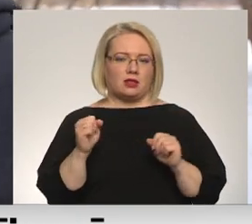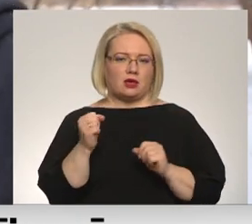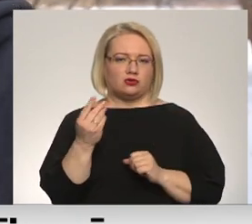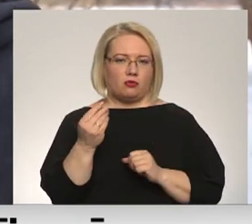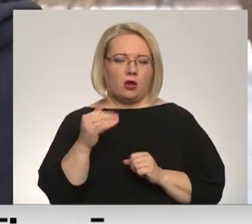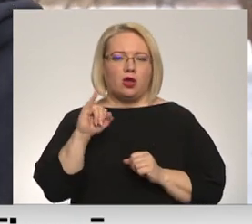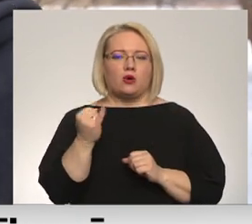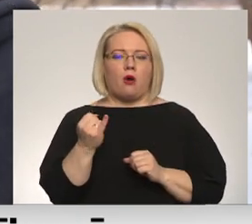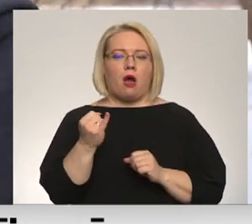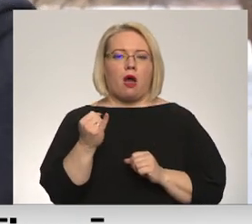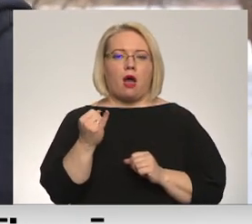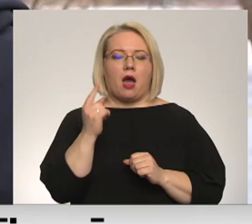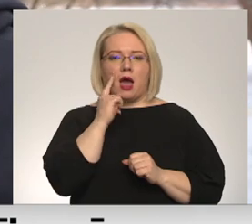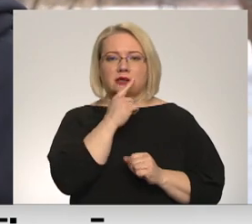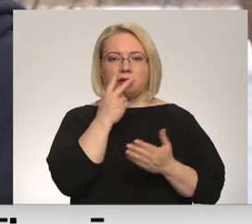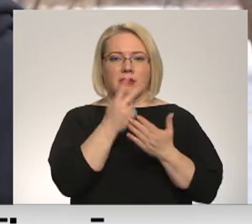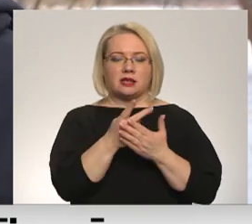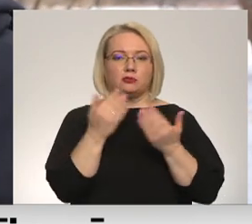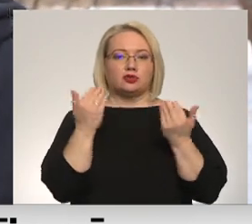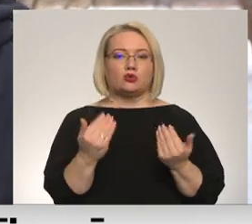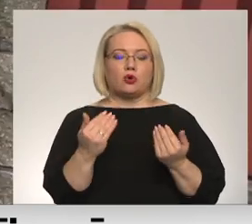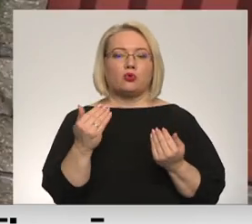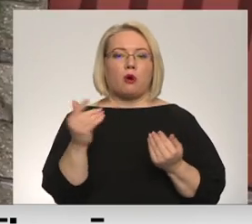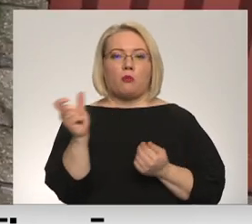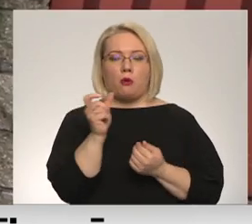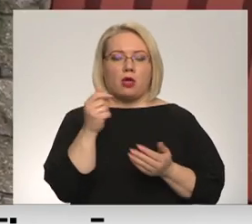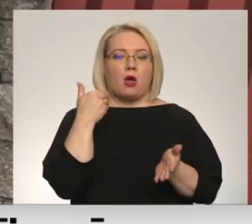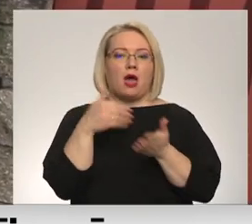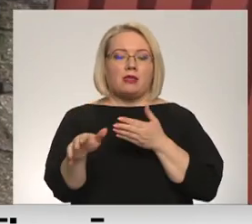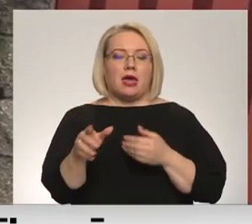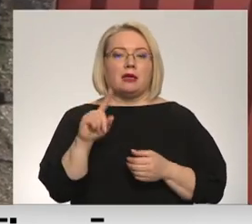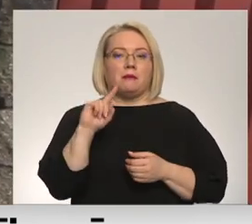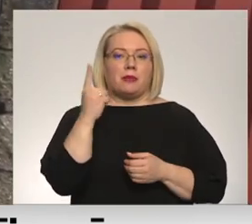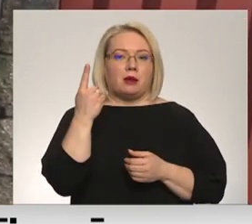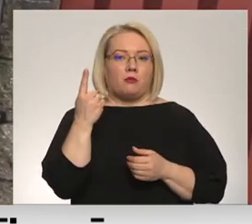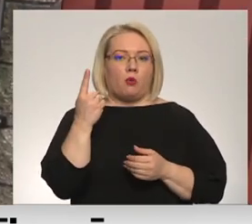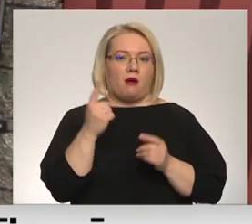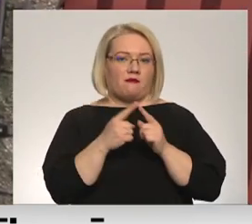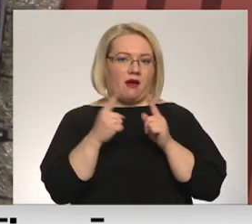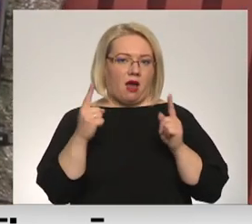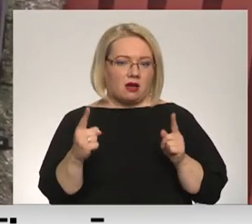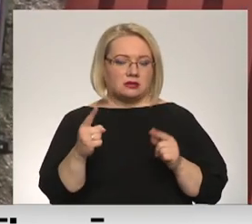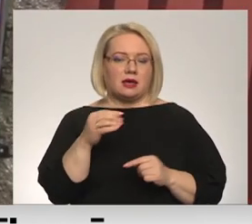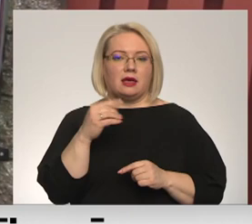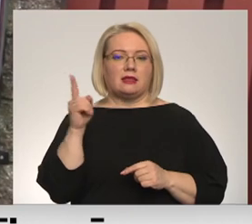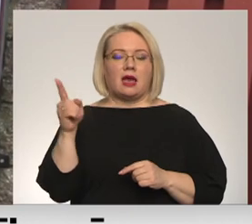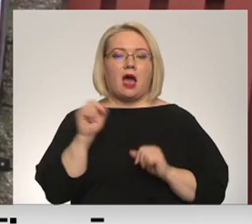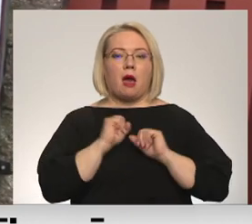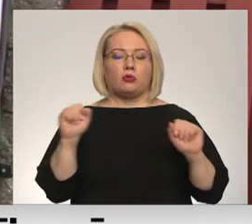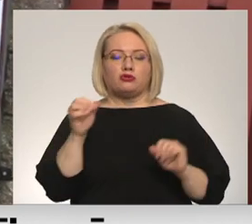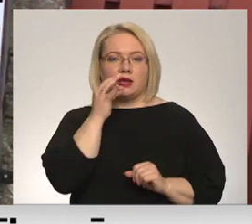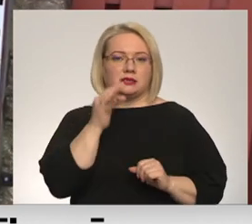Tāpēc, ka acīm redzēm uz šo doto momentu viņi ir atteikuši. Mums pirmo fāzi. Būrtis, ka viņi mums saka, ka viņi nevar